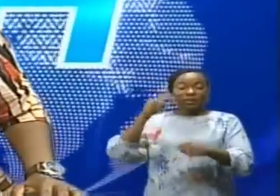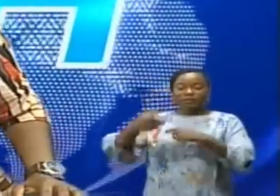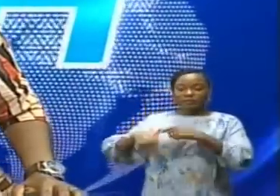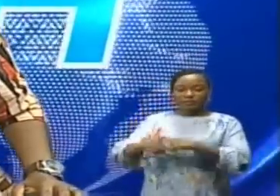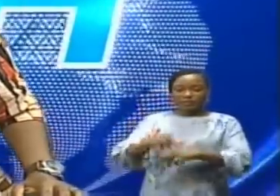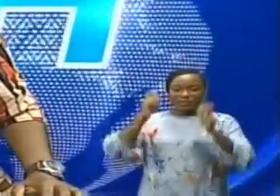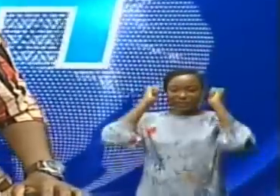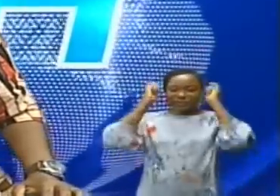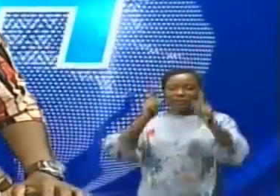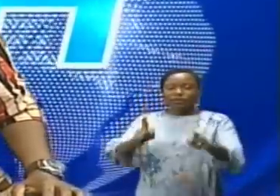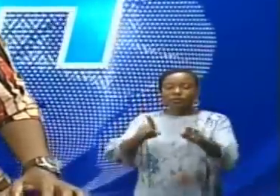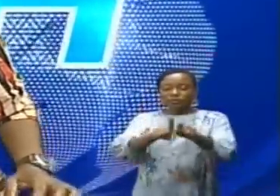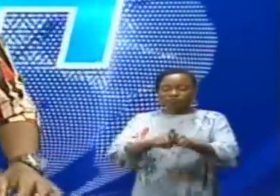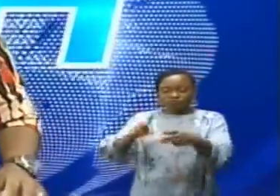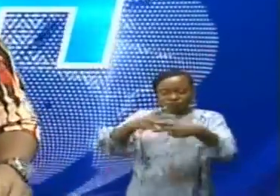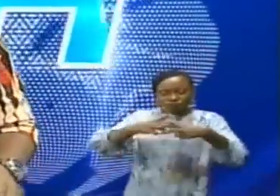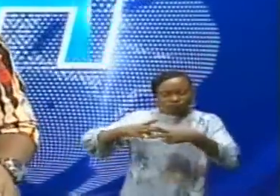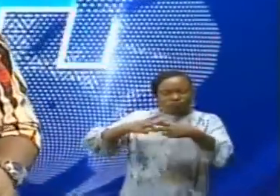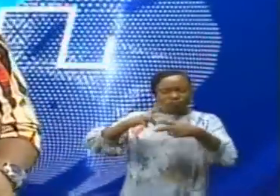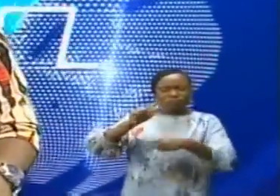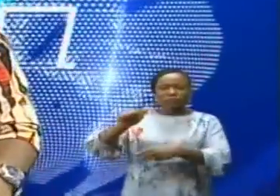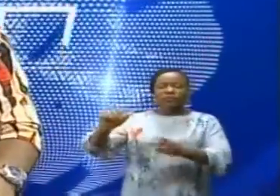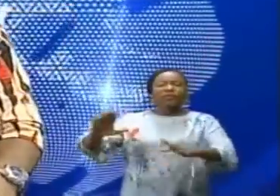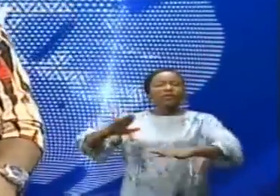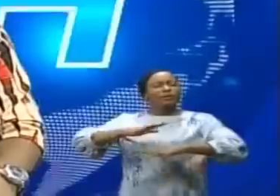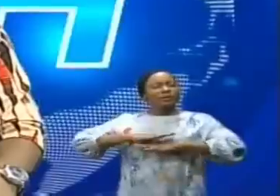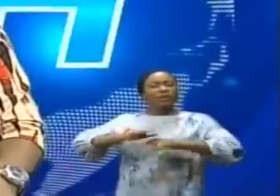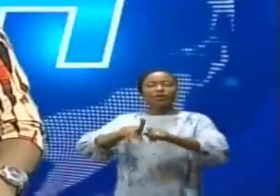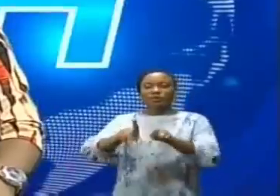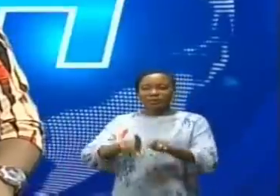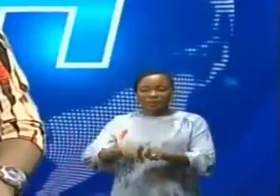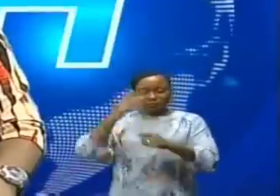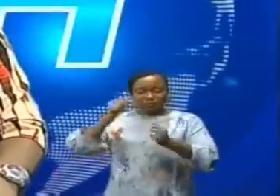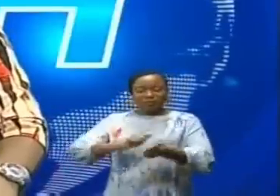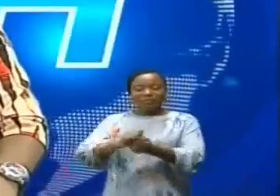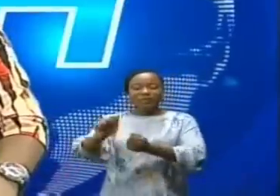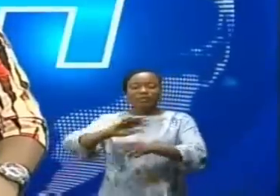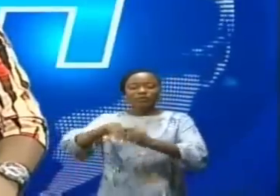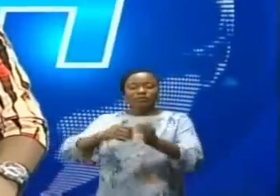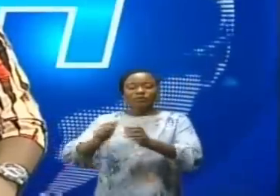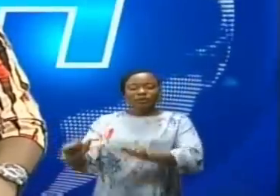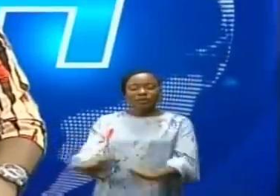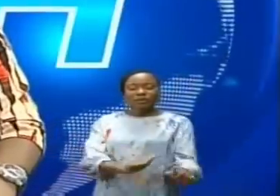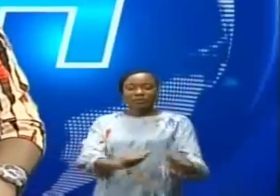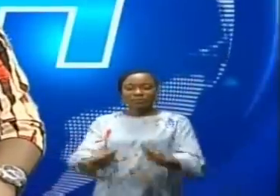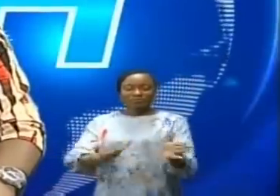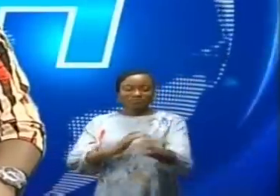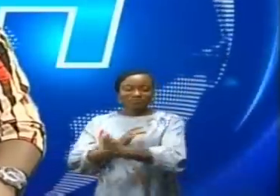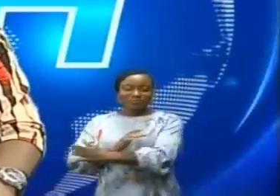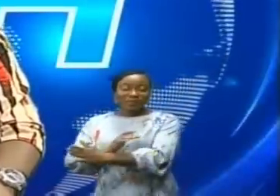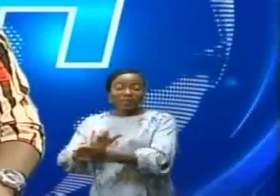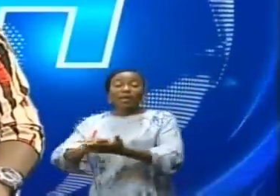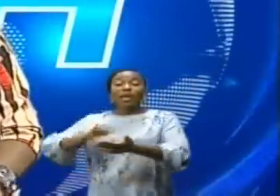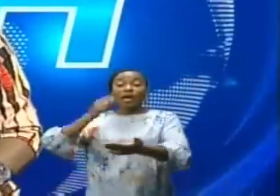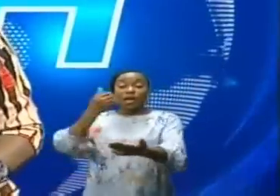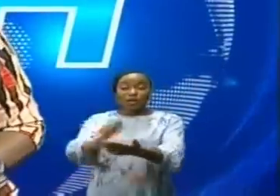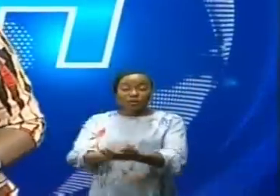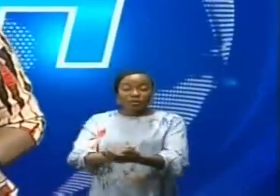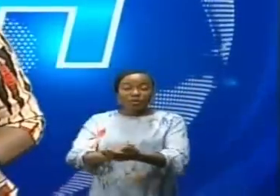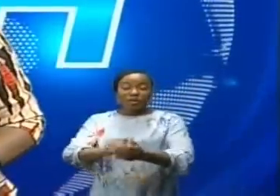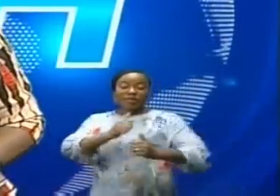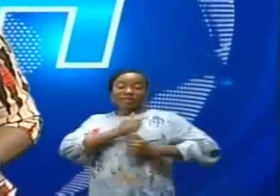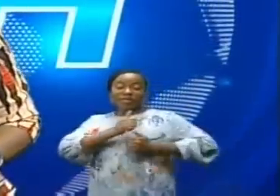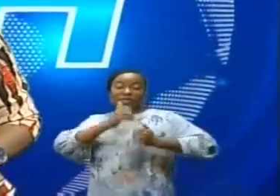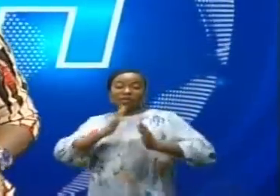Kieta Zabou, qui a supervisé cette session, s'est dit satisfait du déroulement. Coup de force de phare d'essai en